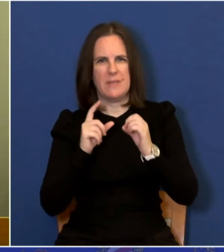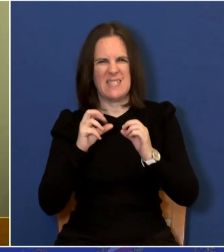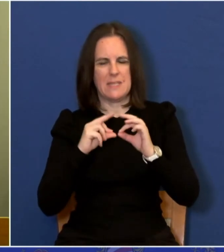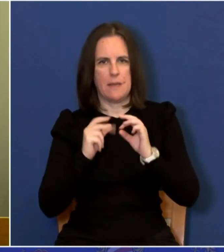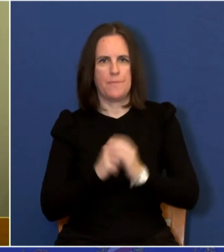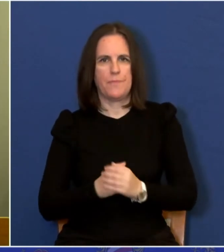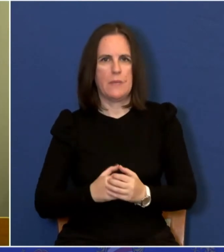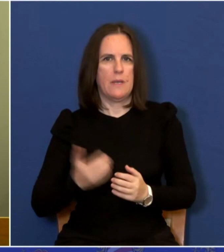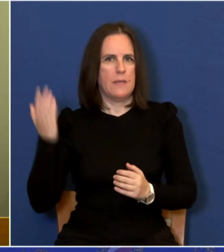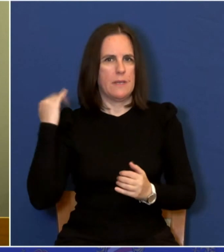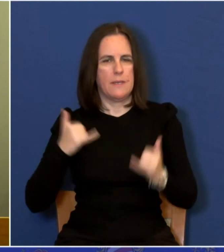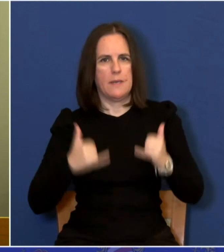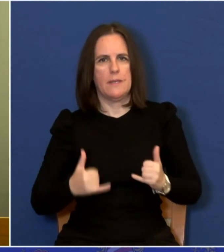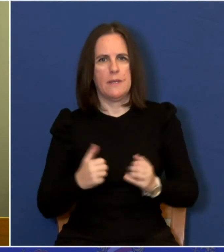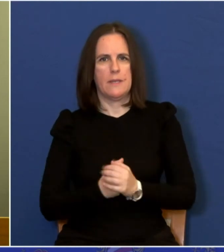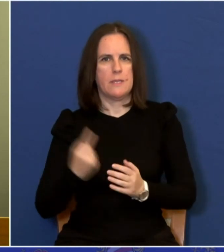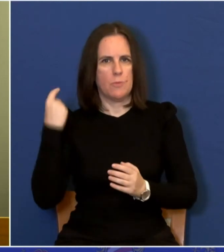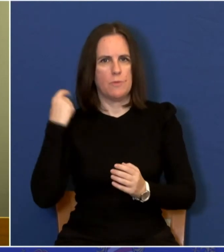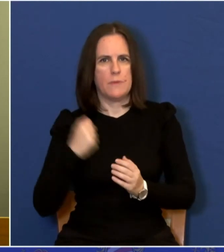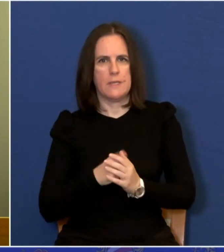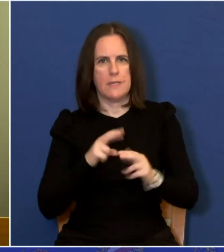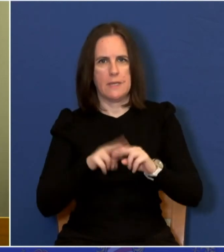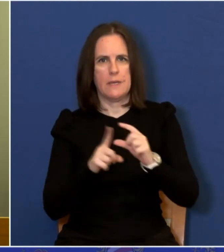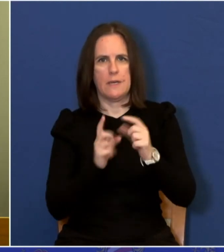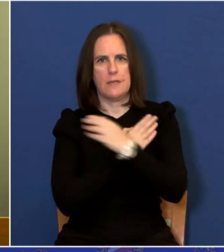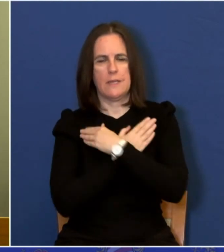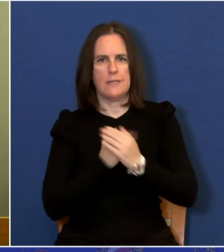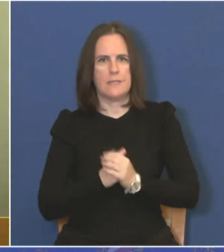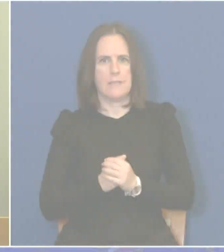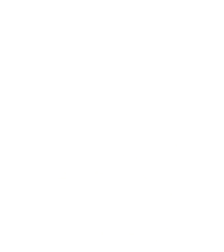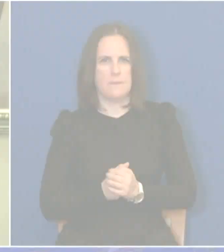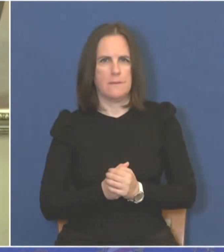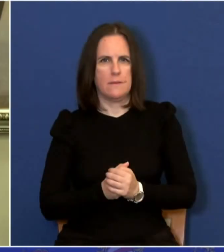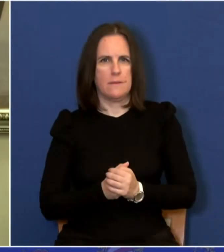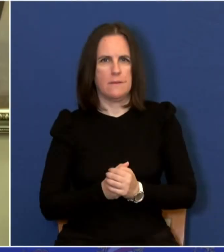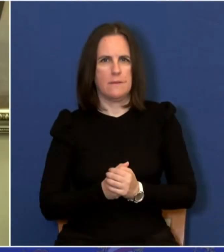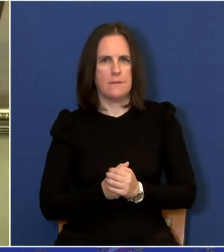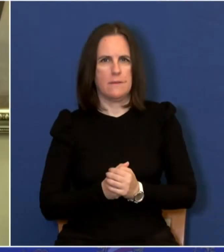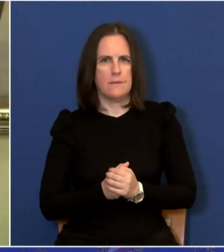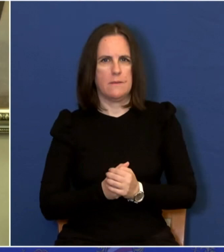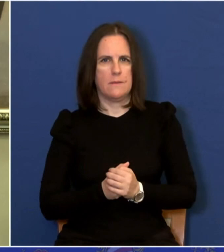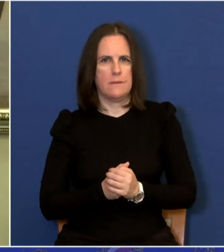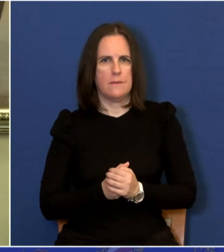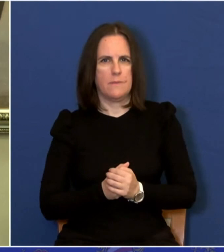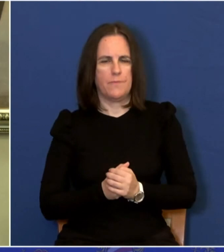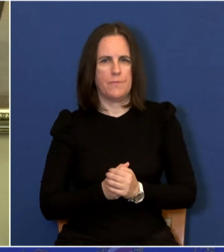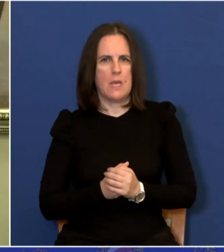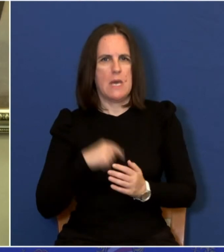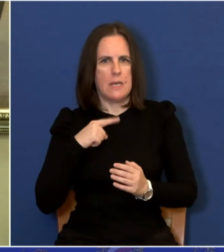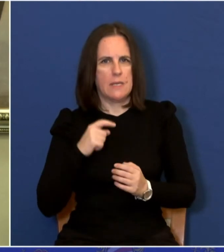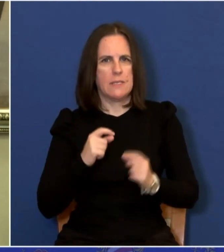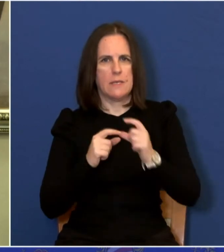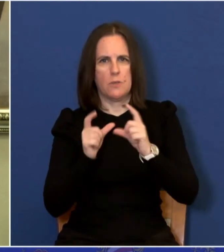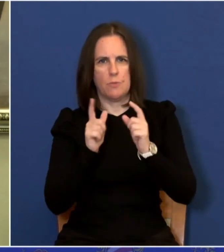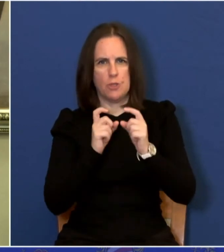Dubrovnik radio je podpredsjednik HDZ-a ministar Prometa Oleg Butković. Napali ste gospodinu Šuicu da je izdajnica, sad ste